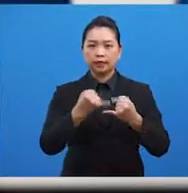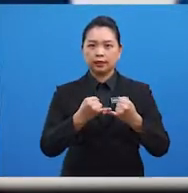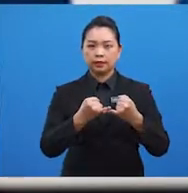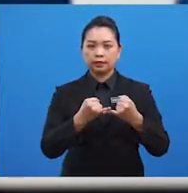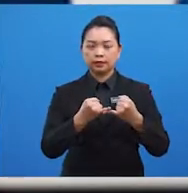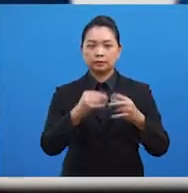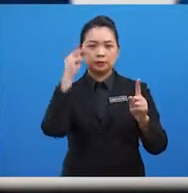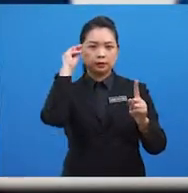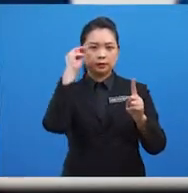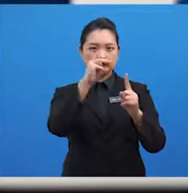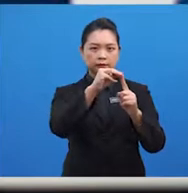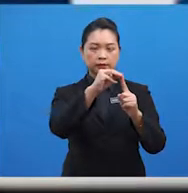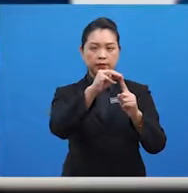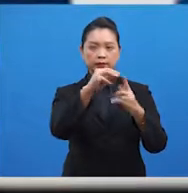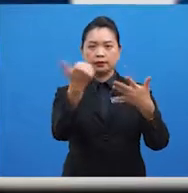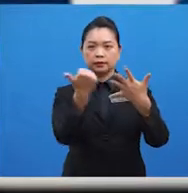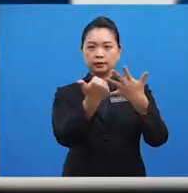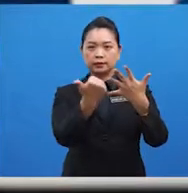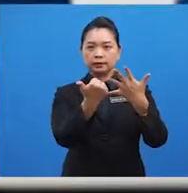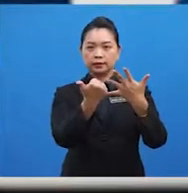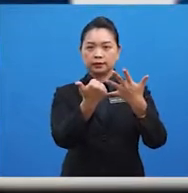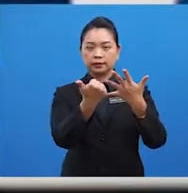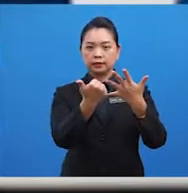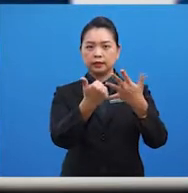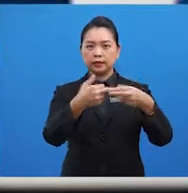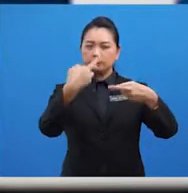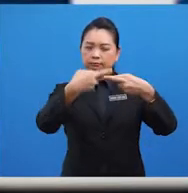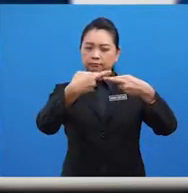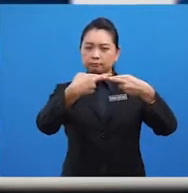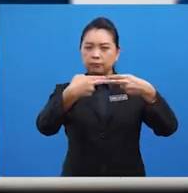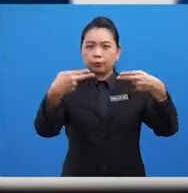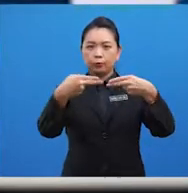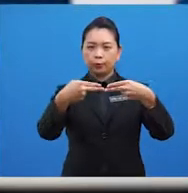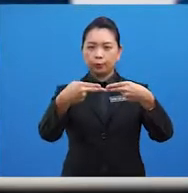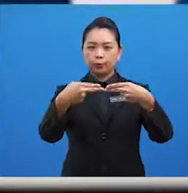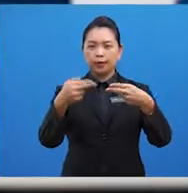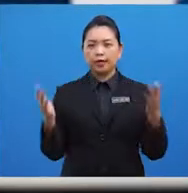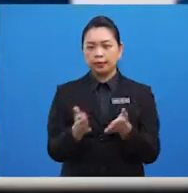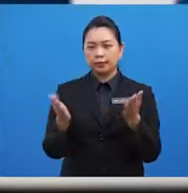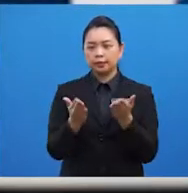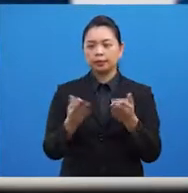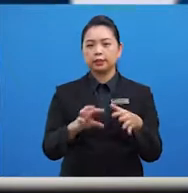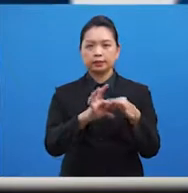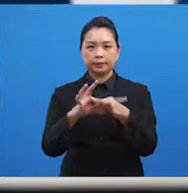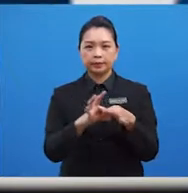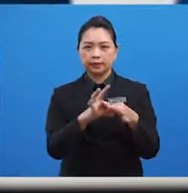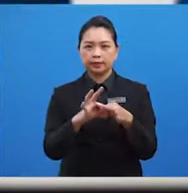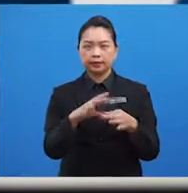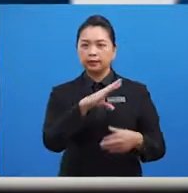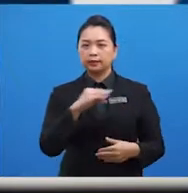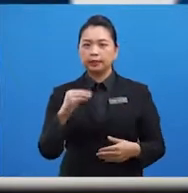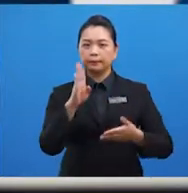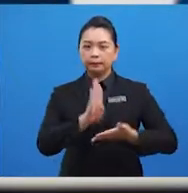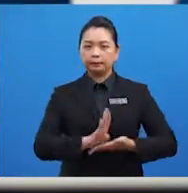sekali, matlamat yang kelima ialah mengeratkan hubungan, menggalakkan kerjasama